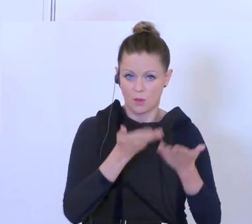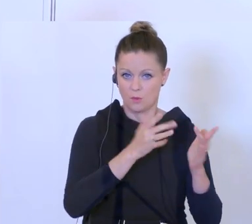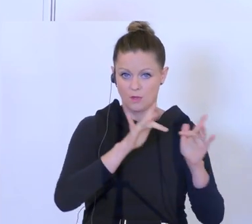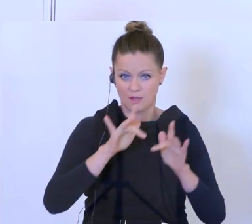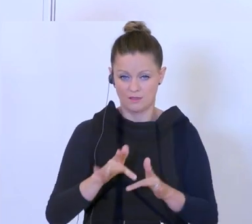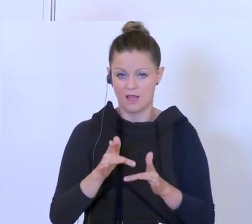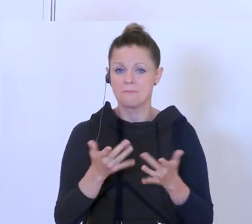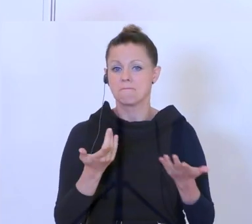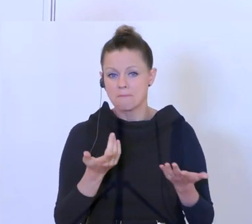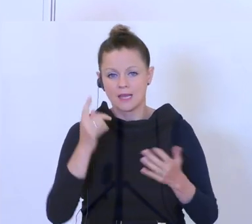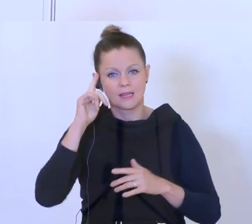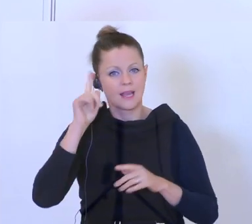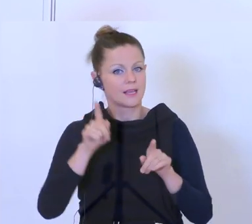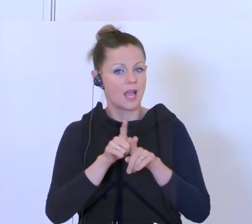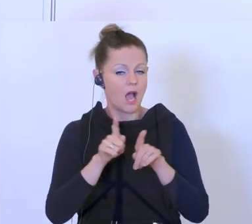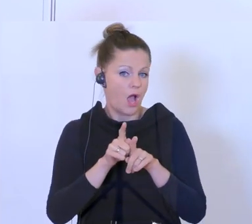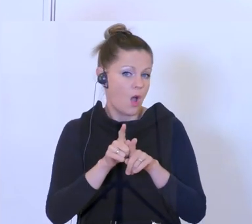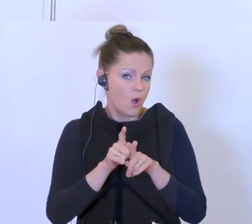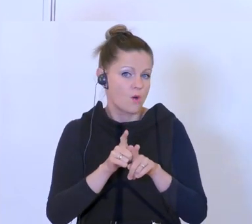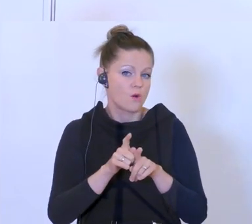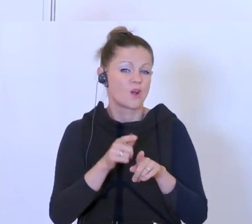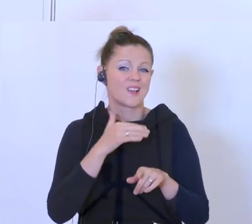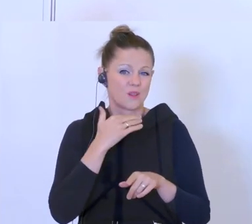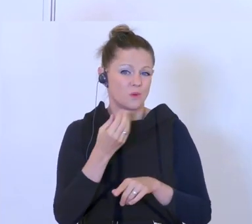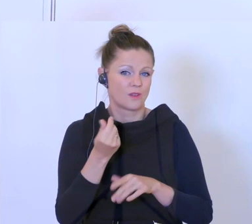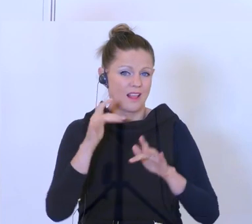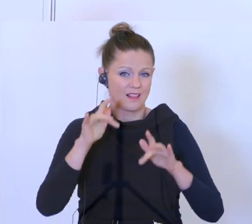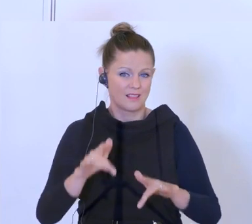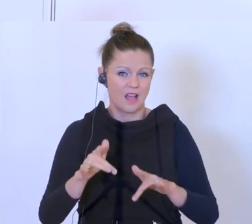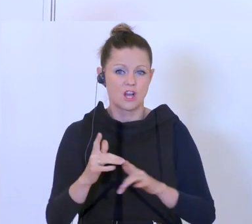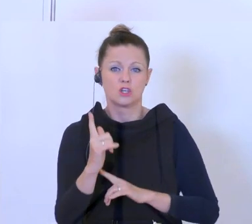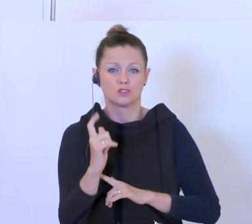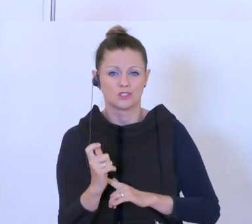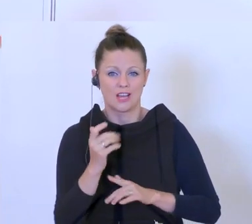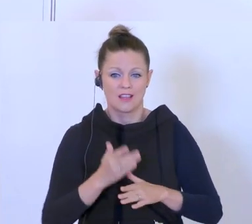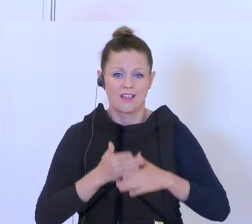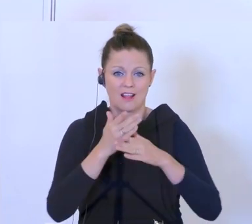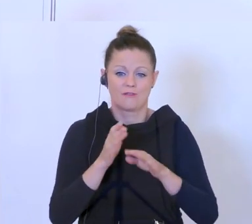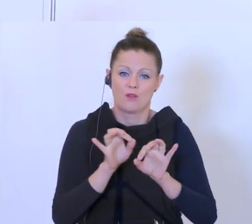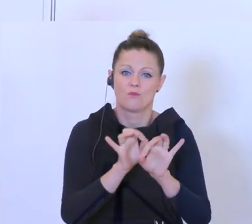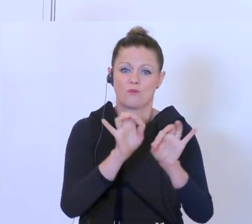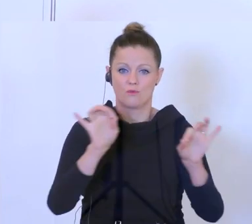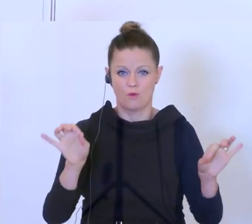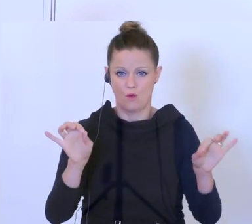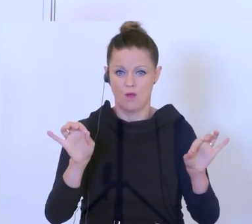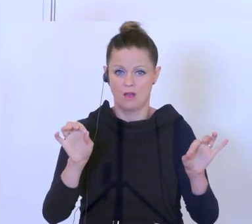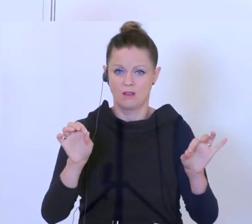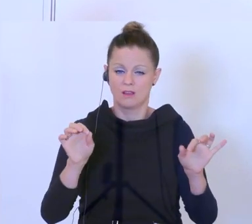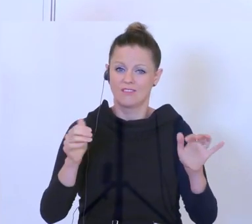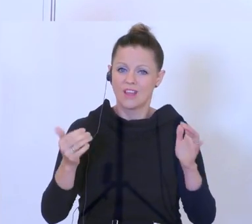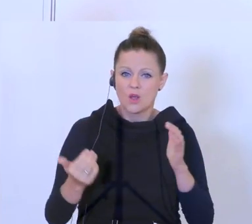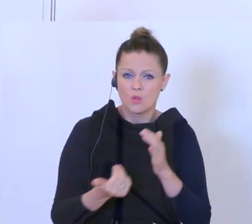ich denke, es wird auch noch dazu reichen, um in der Folge eine Starthilfe zu geben für die neuen